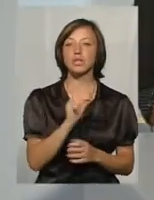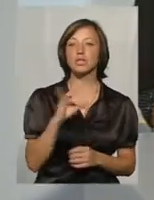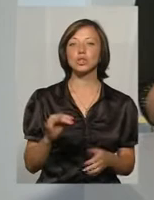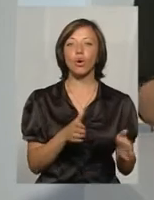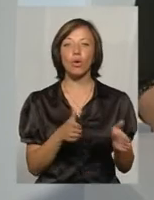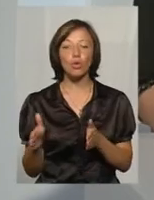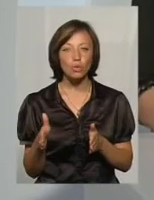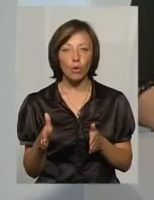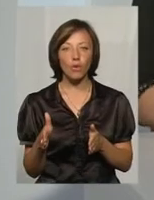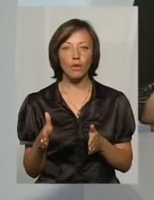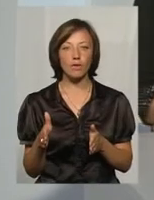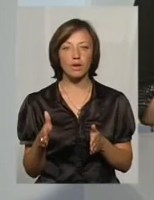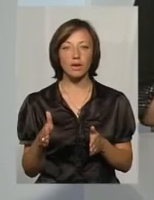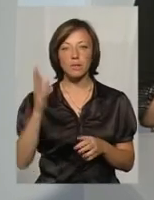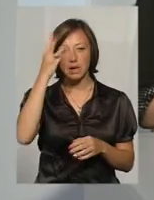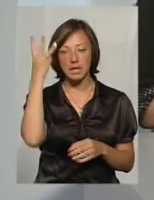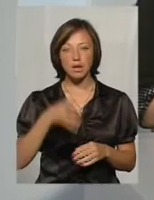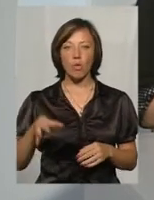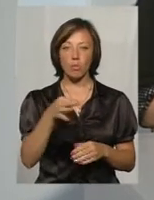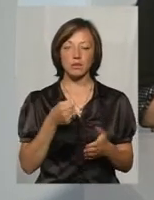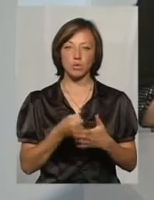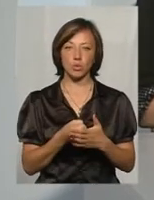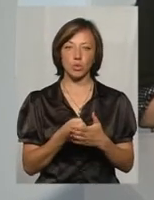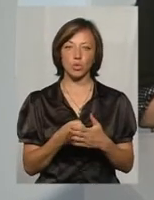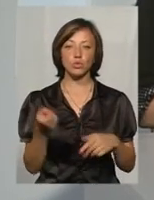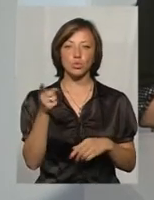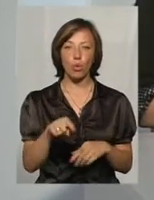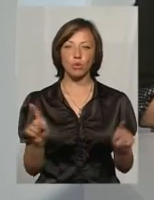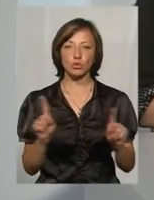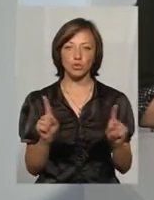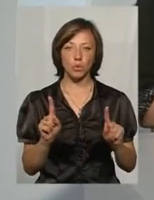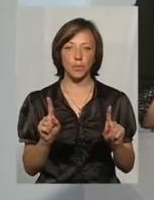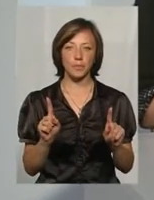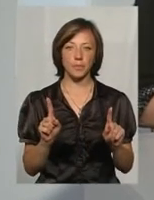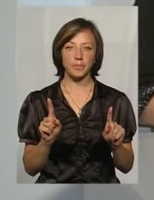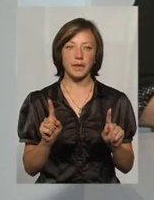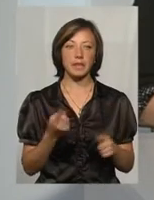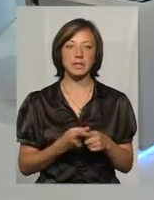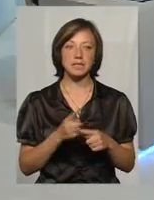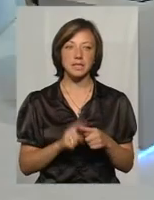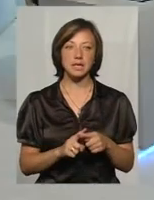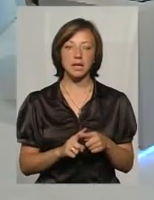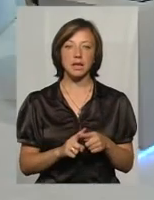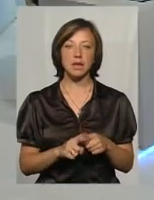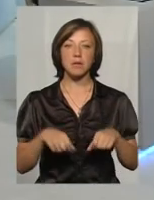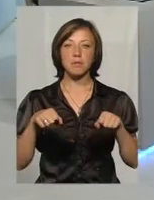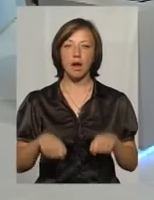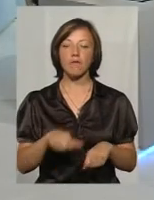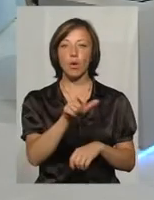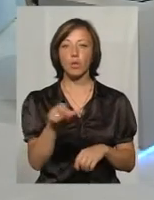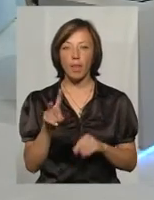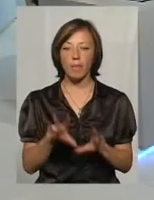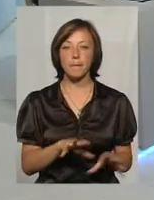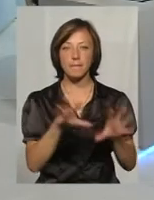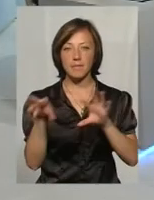готова все ж таки Хмельницька область до того, що це право людей на пересадку може